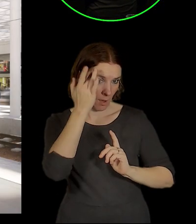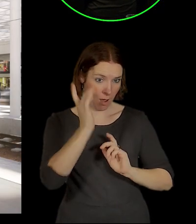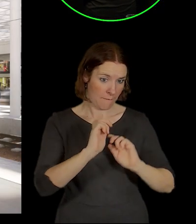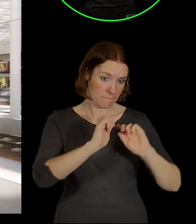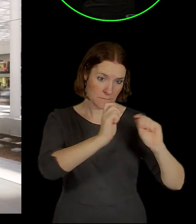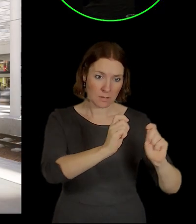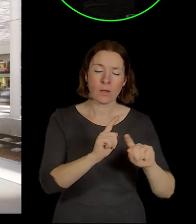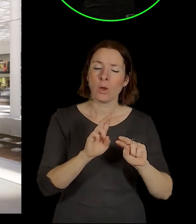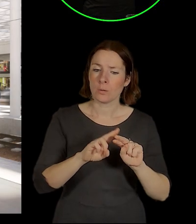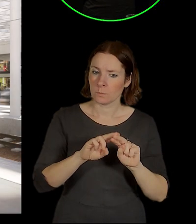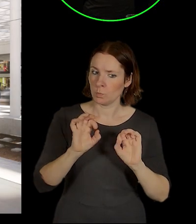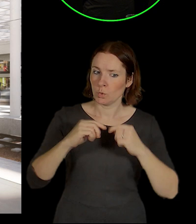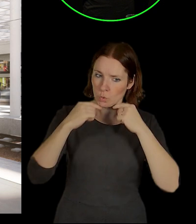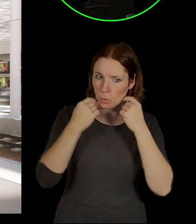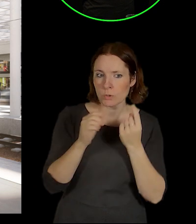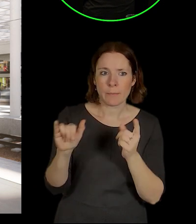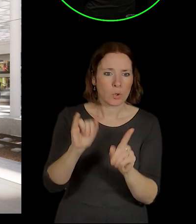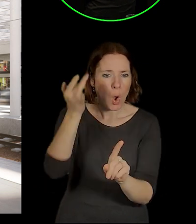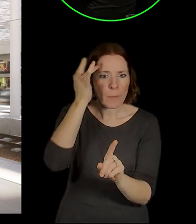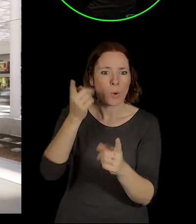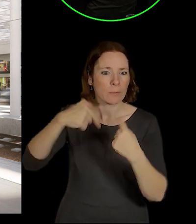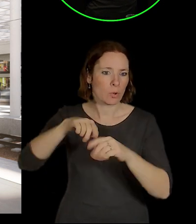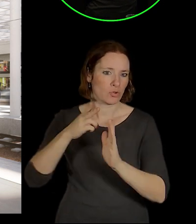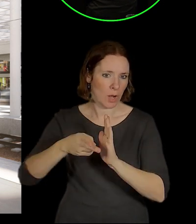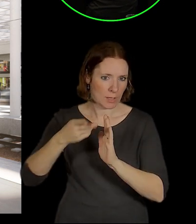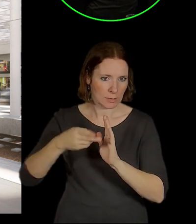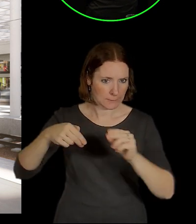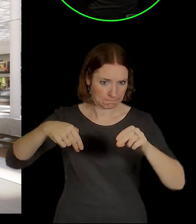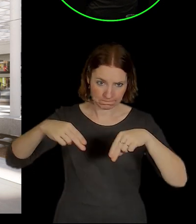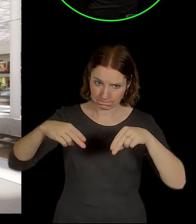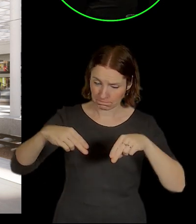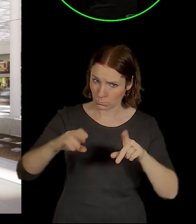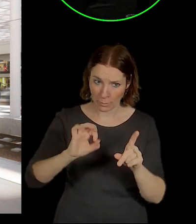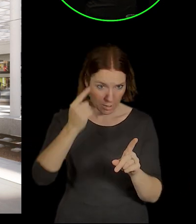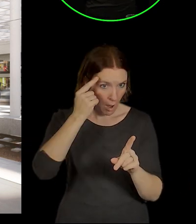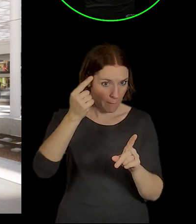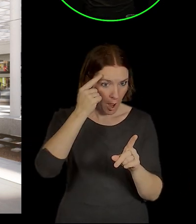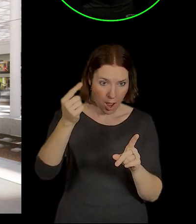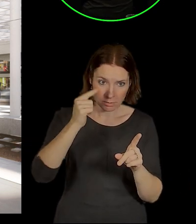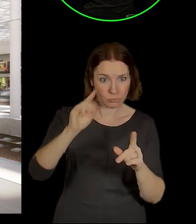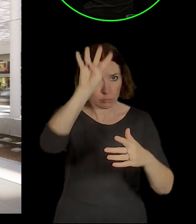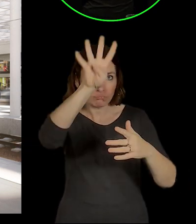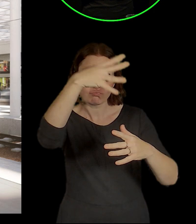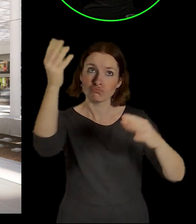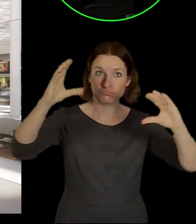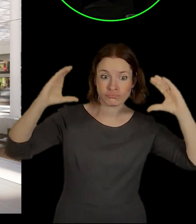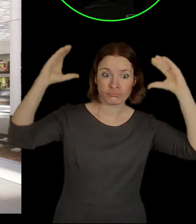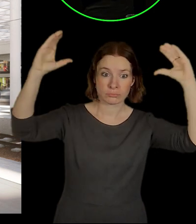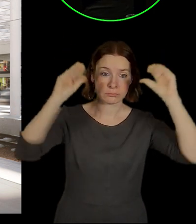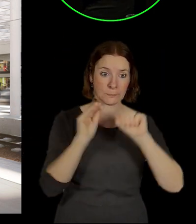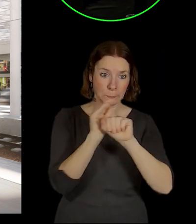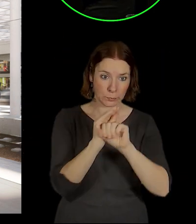zprávy železníc a řekneme si, jestli by to i pro ně nebylo zajímavé. No a zase prostě, aniž by se